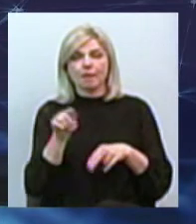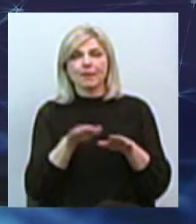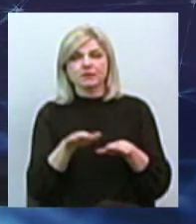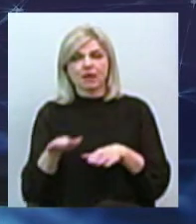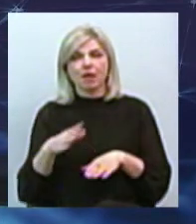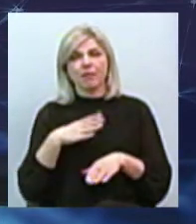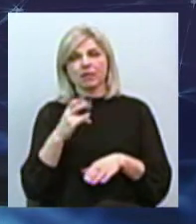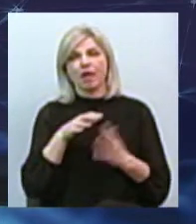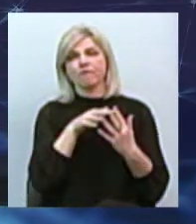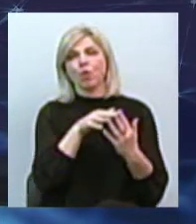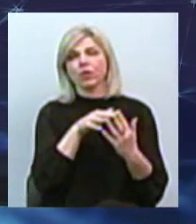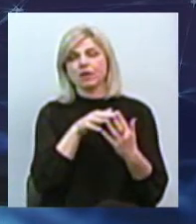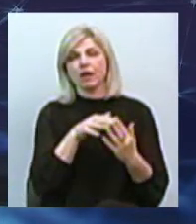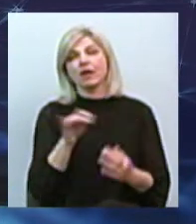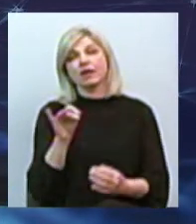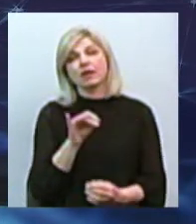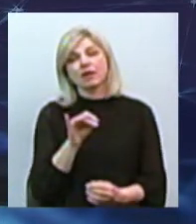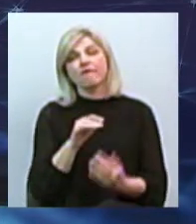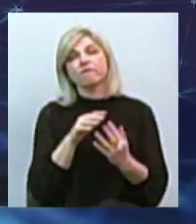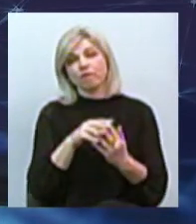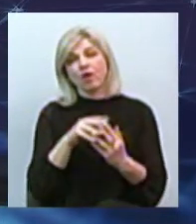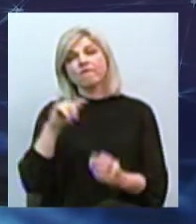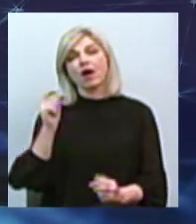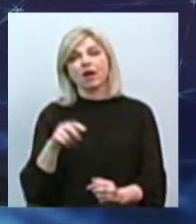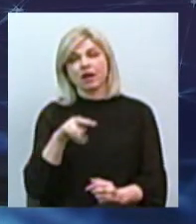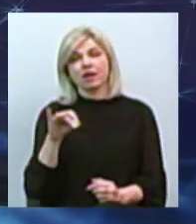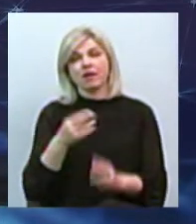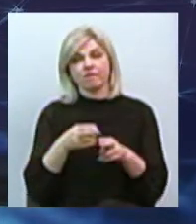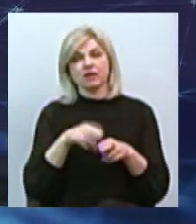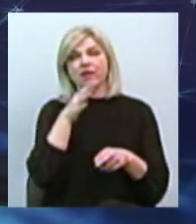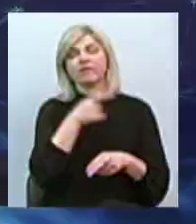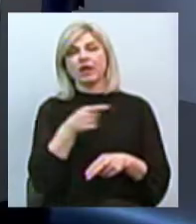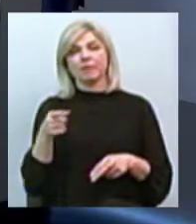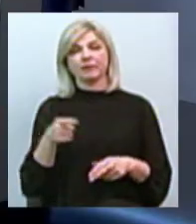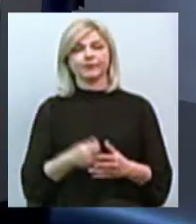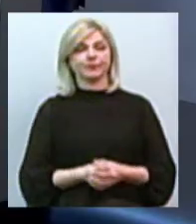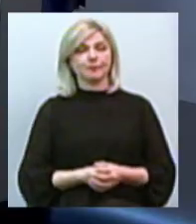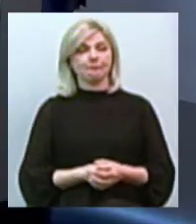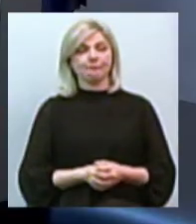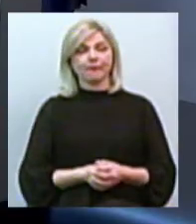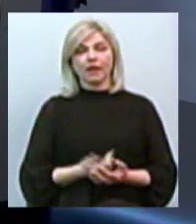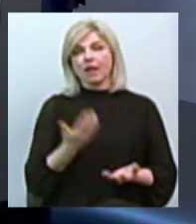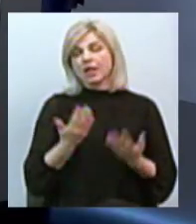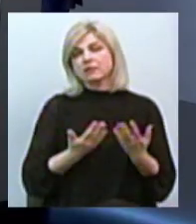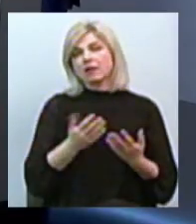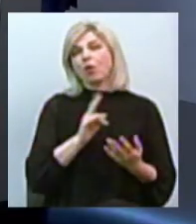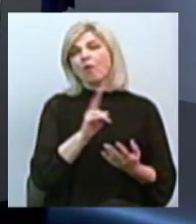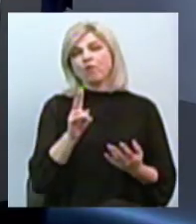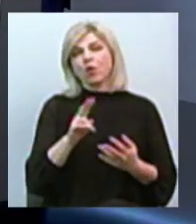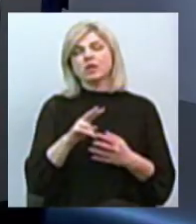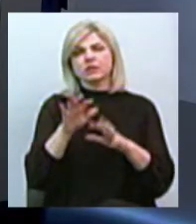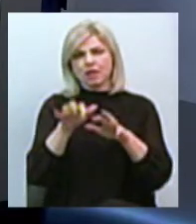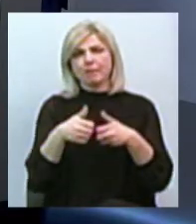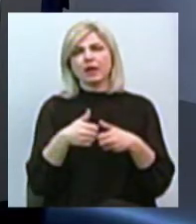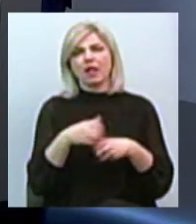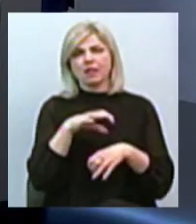фронте і воєвали. Їх всіх збирали до таборів, чим вони